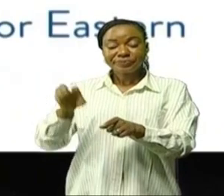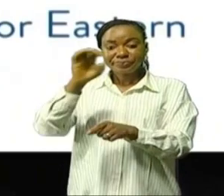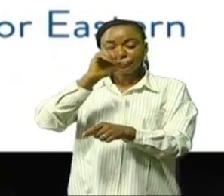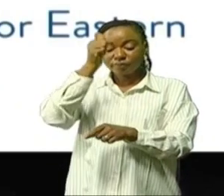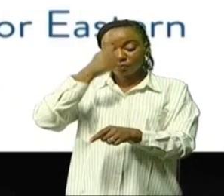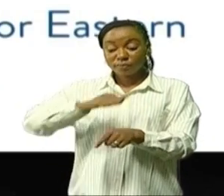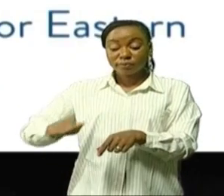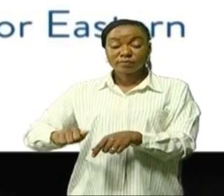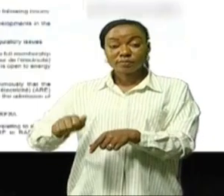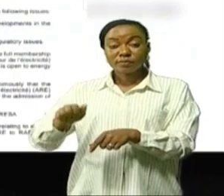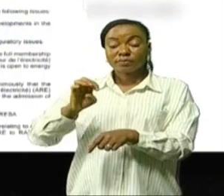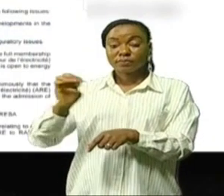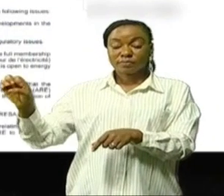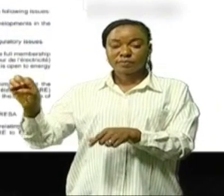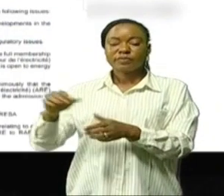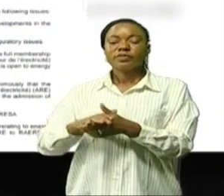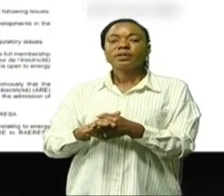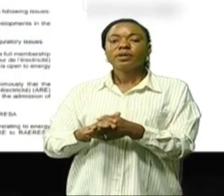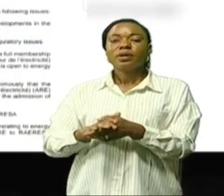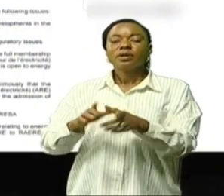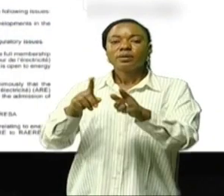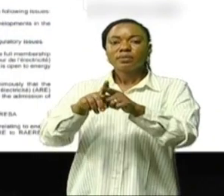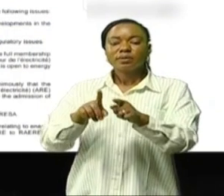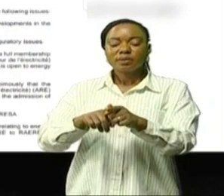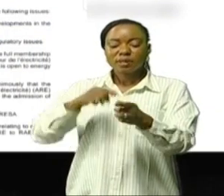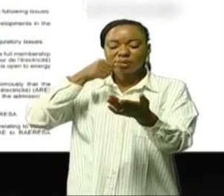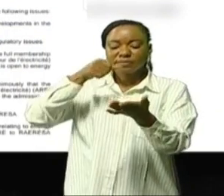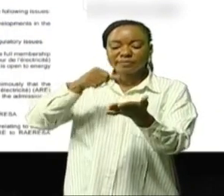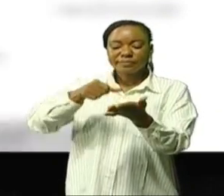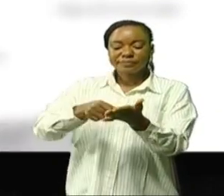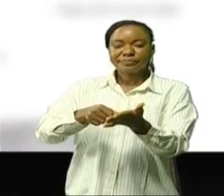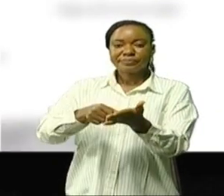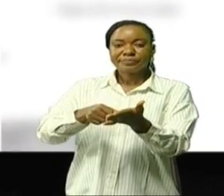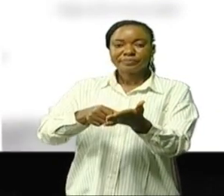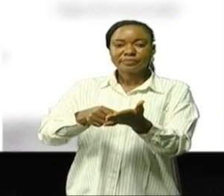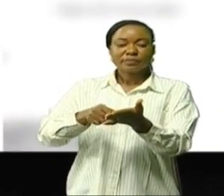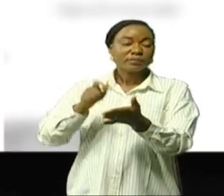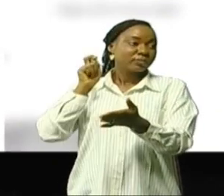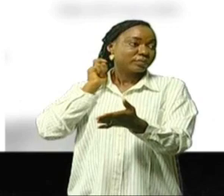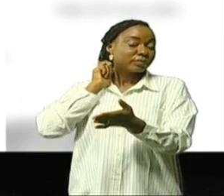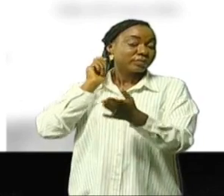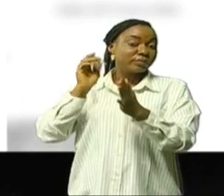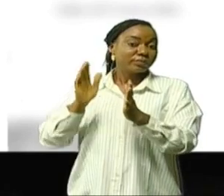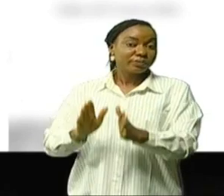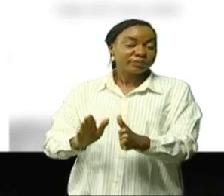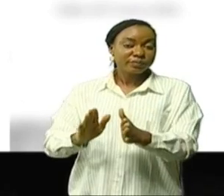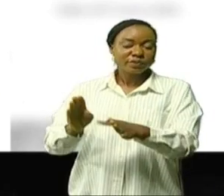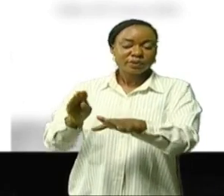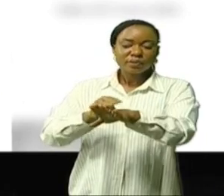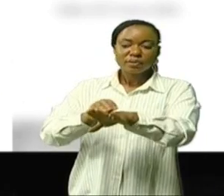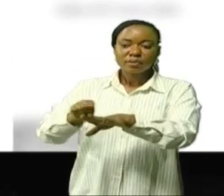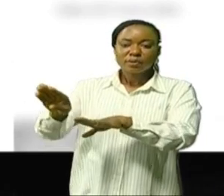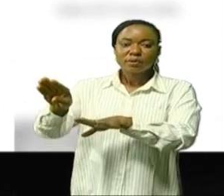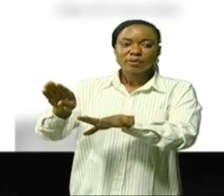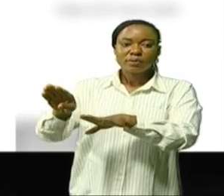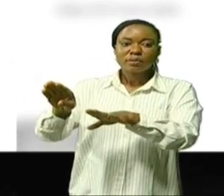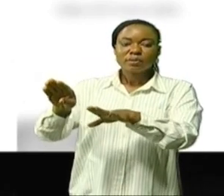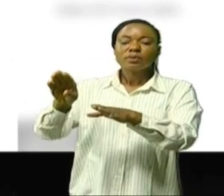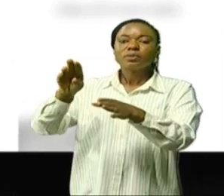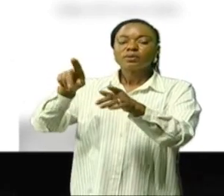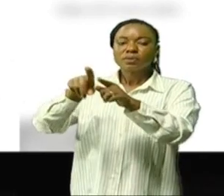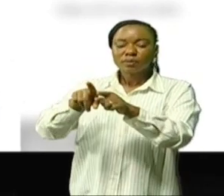-RSA en sigle dans la lettre de notification docteur Mohamedin Seif El Nasser